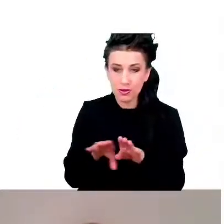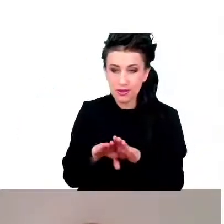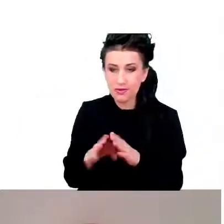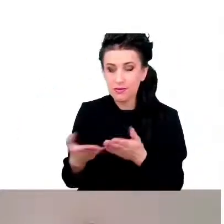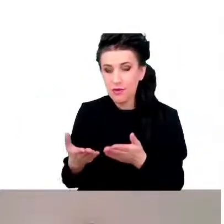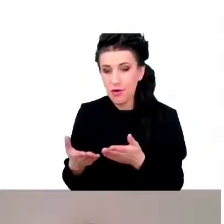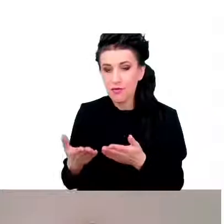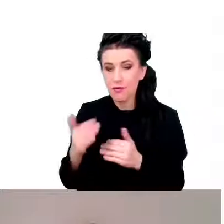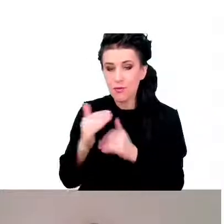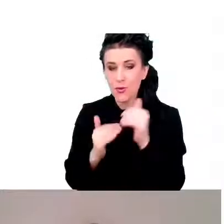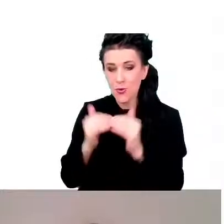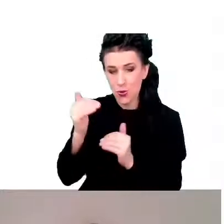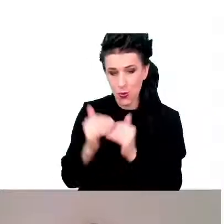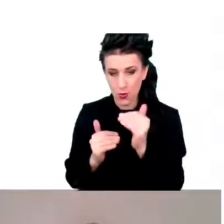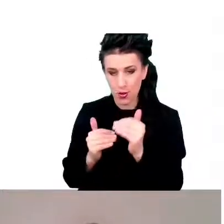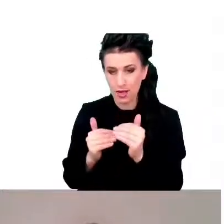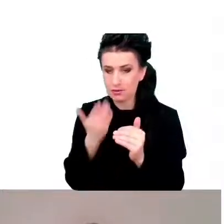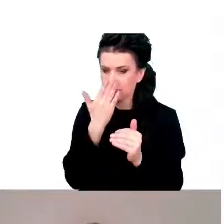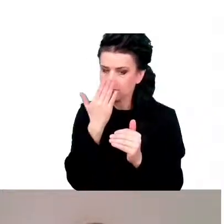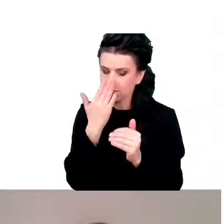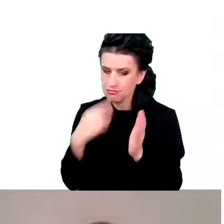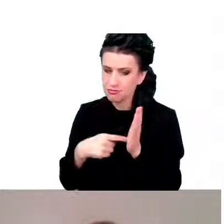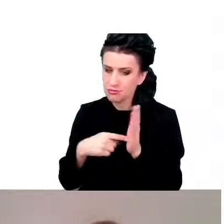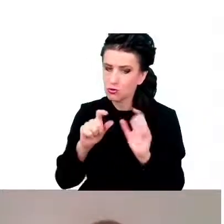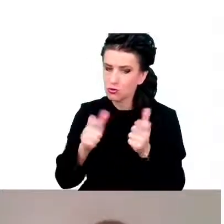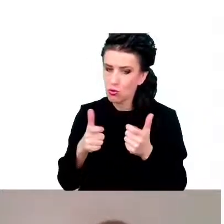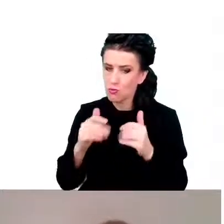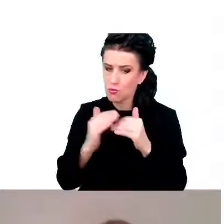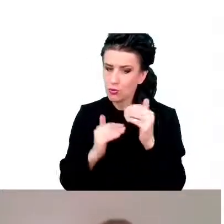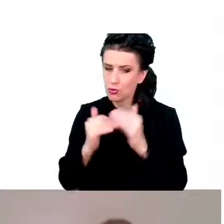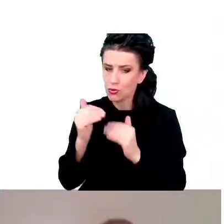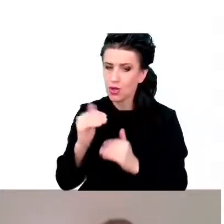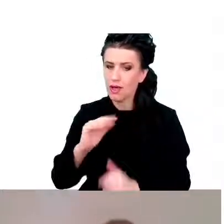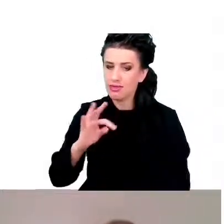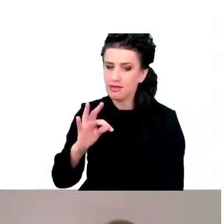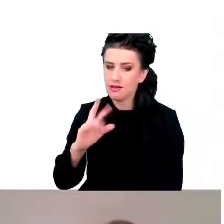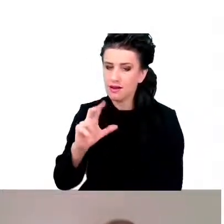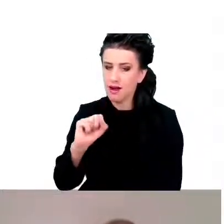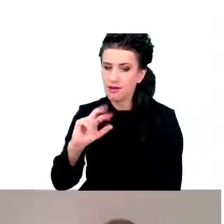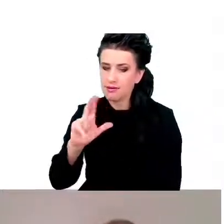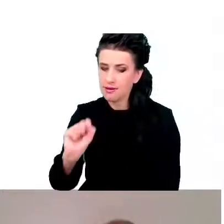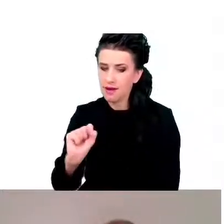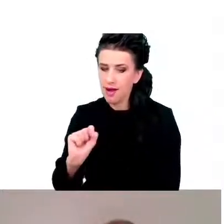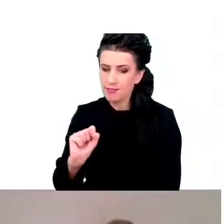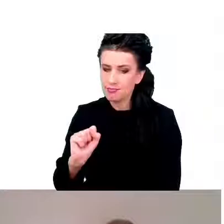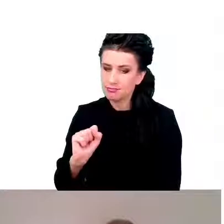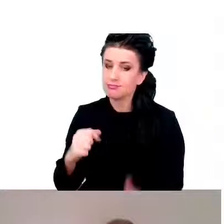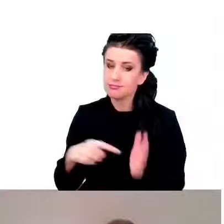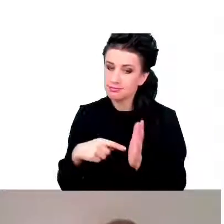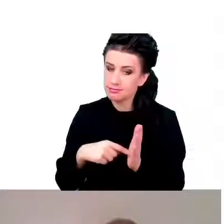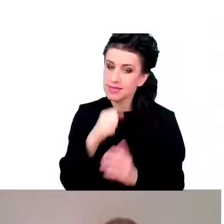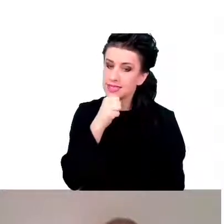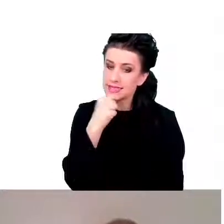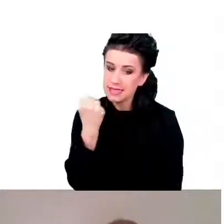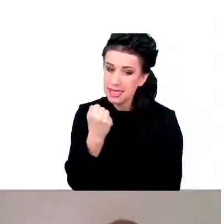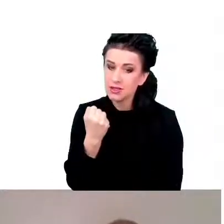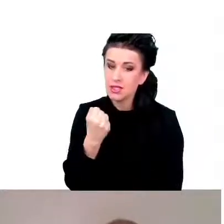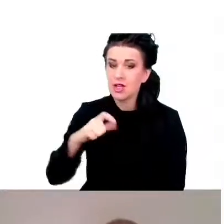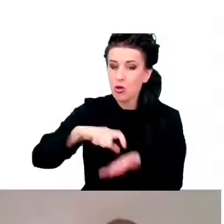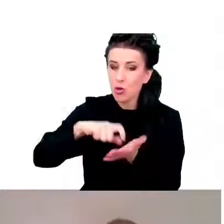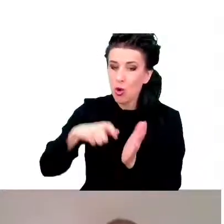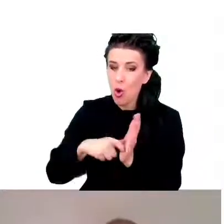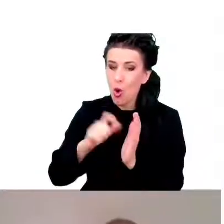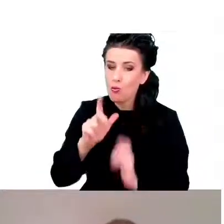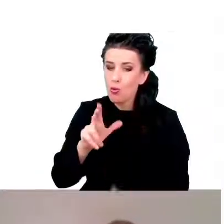budulcowy tkanek i organów, wszystkich tkanek i organów, czyli musimy spojrzeć na starzenie się komórkowe, bo ono tak naprawdę